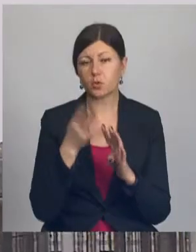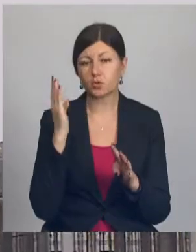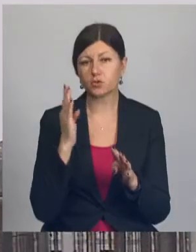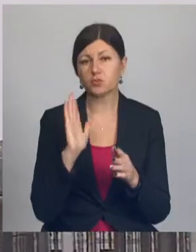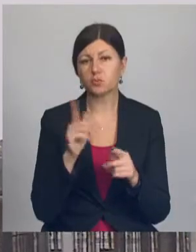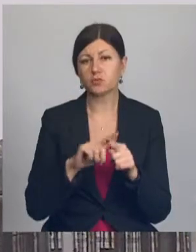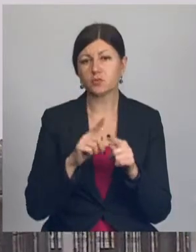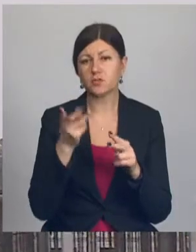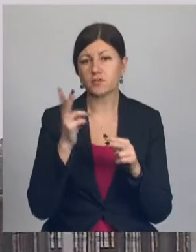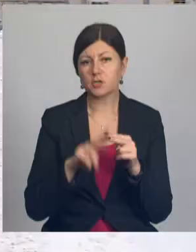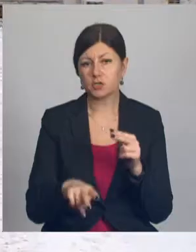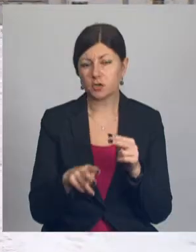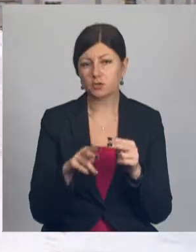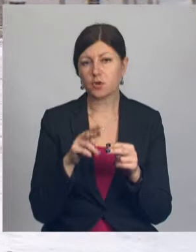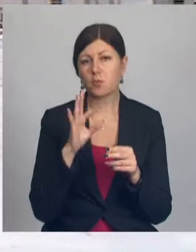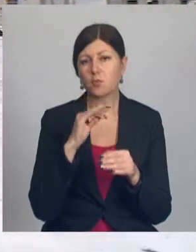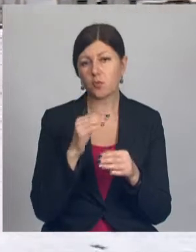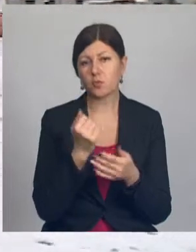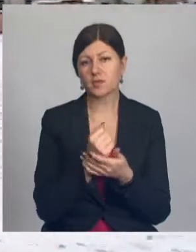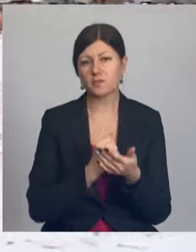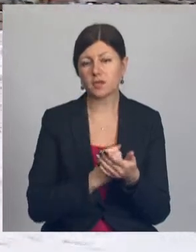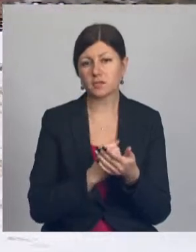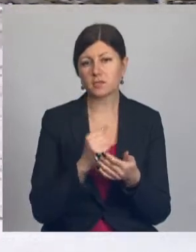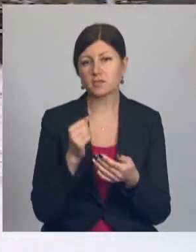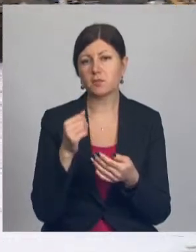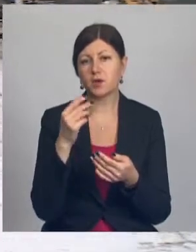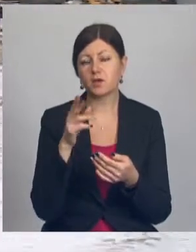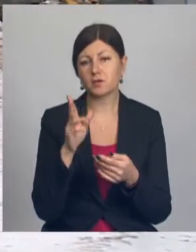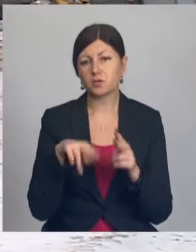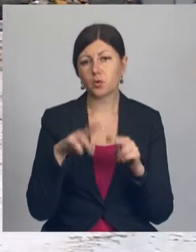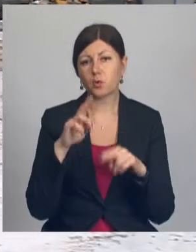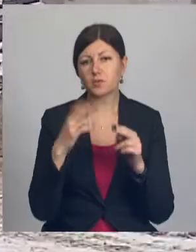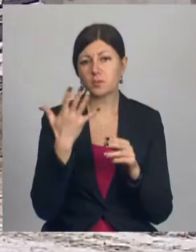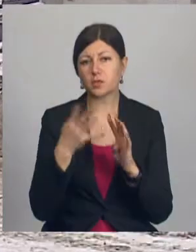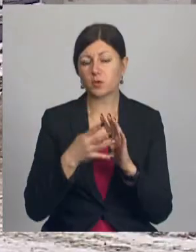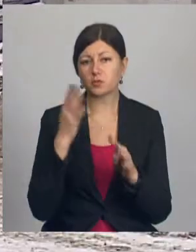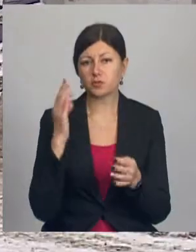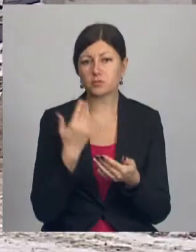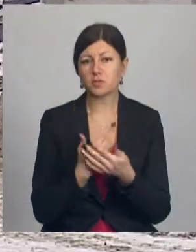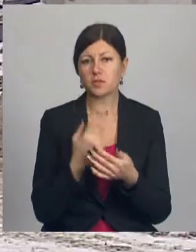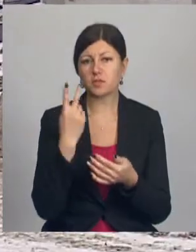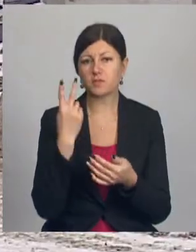уже войдет в завершающий этап. По предварительным оценкам, стоимость возведения пятой очереди составит 2 миллиарда рублей.